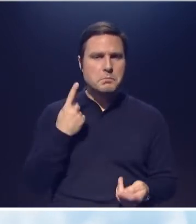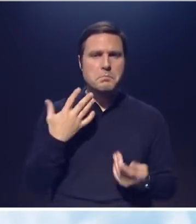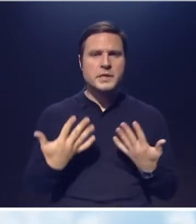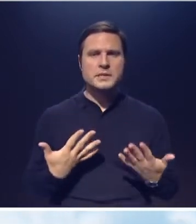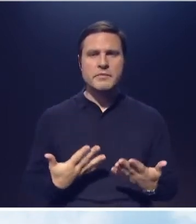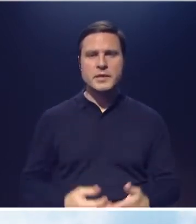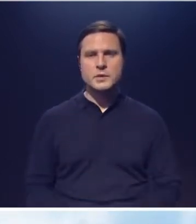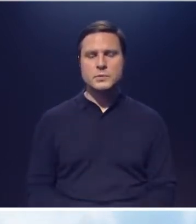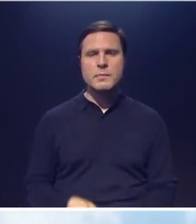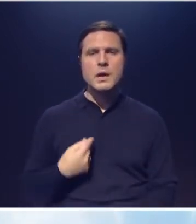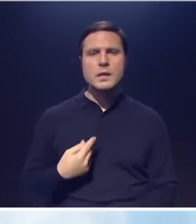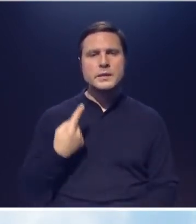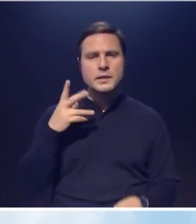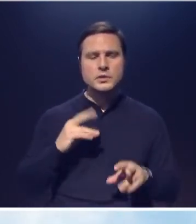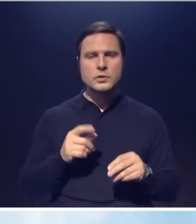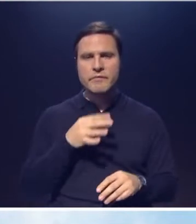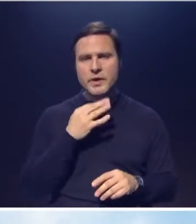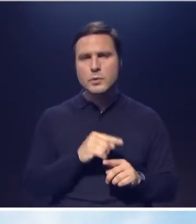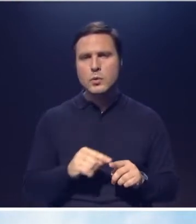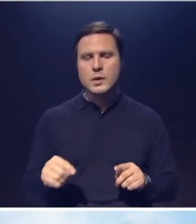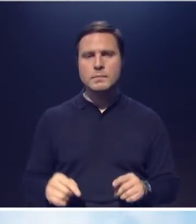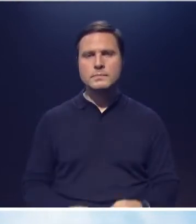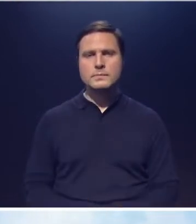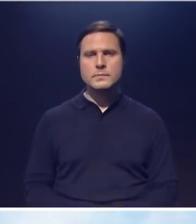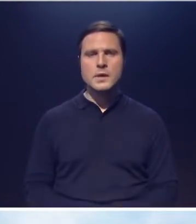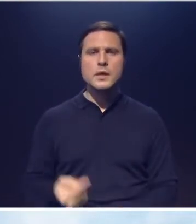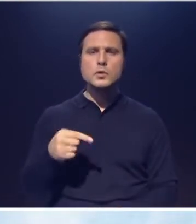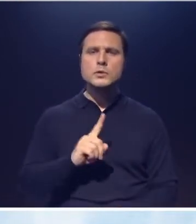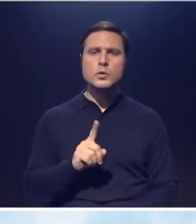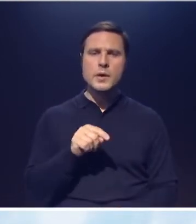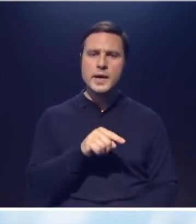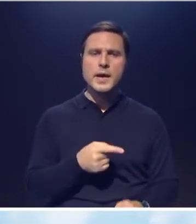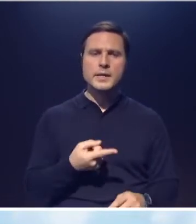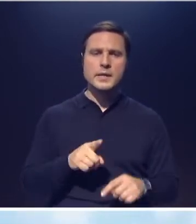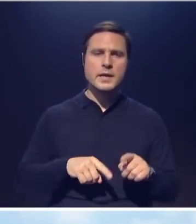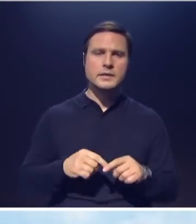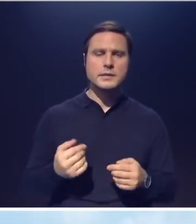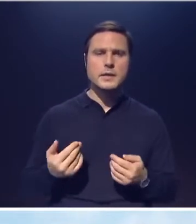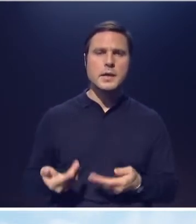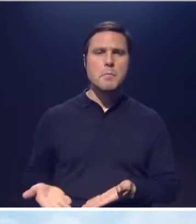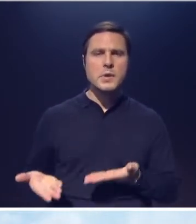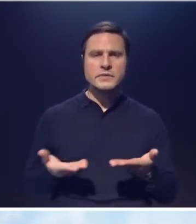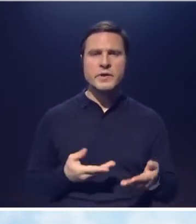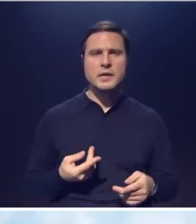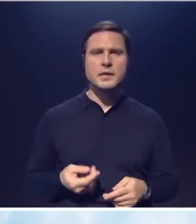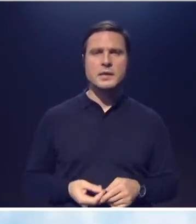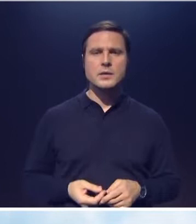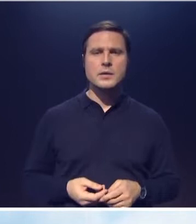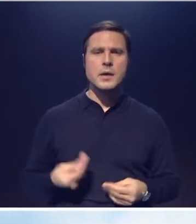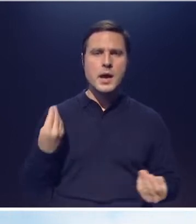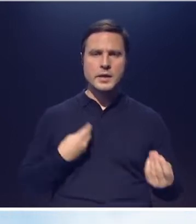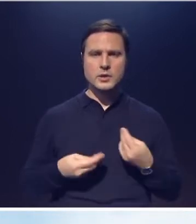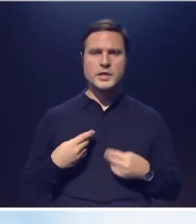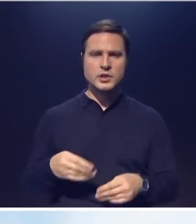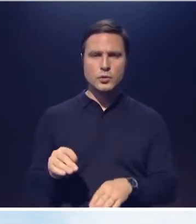Я считаю, что во многом то, что вот эти родители позвали эту ряженую